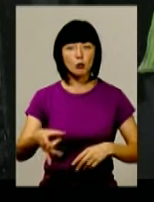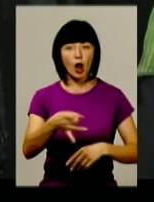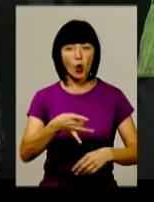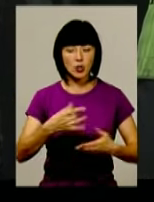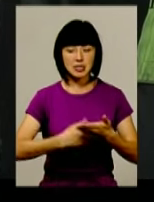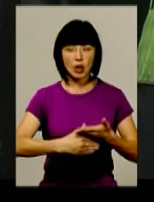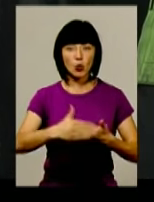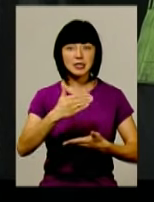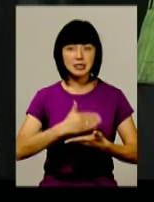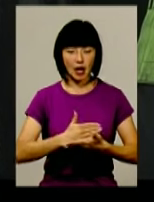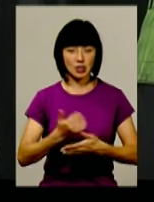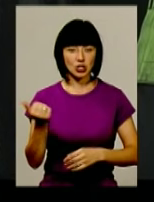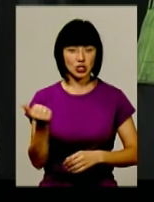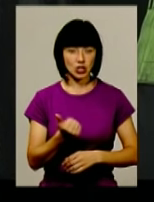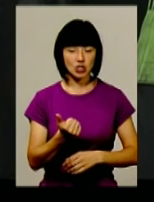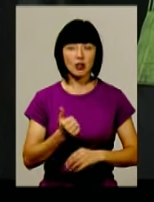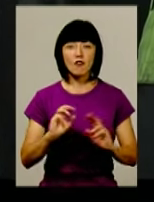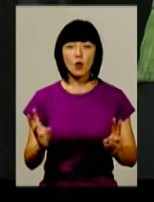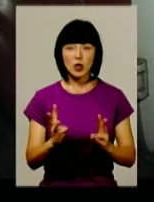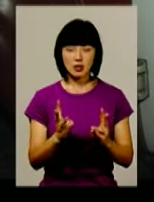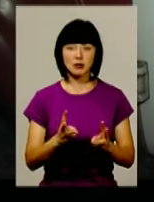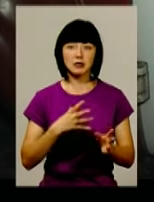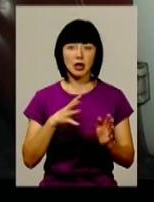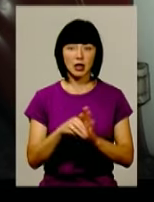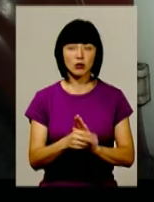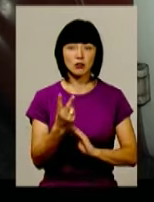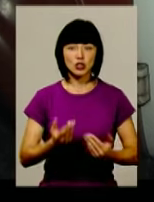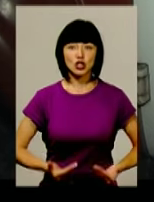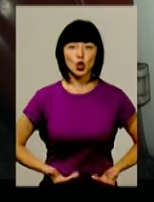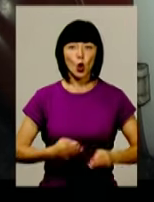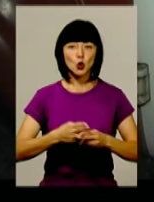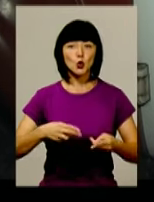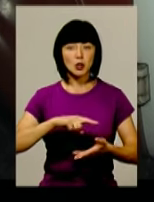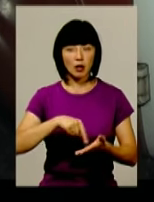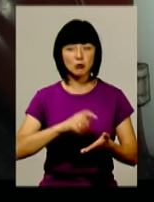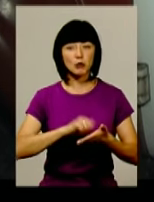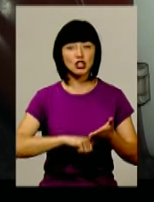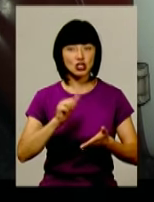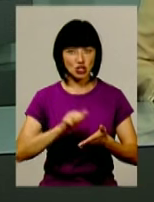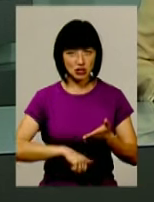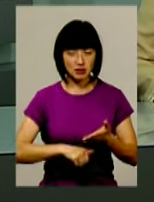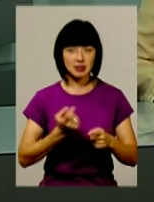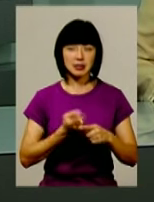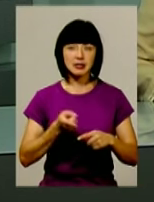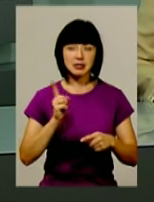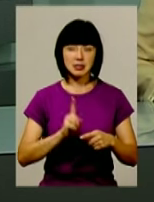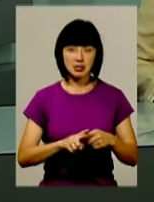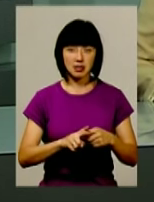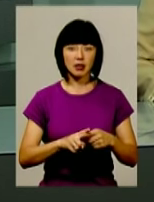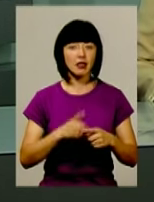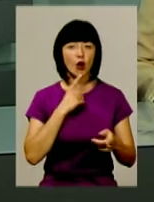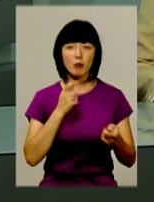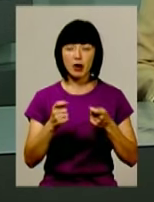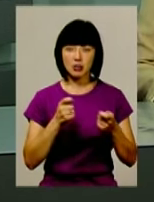за останній тиждень. Нагадаю, в вогні тоді згоріло двоє жителів Дунаєвець. Причина загоряння житлового будинку – та ж